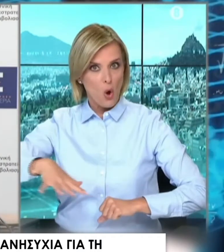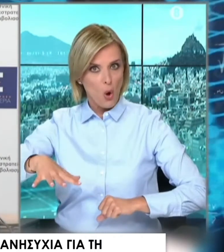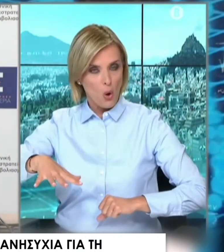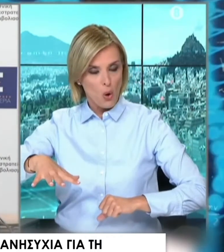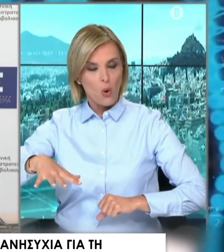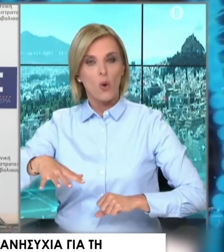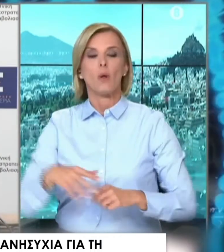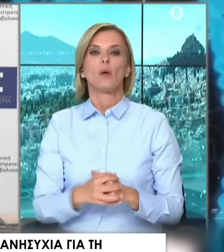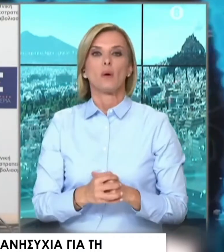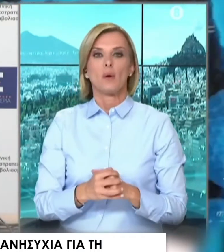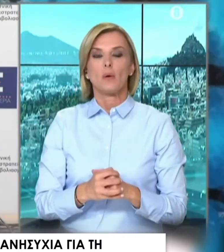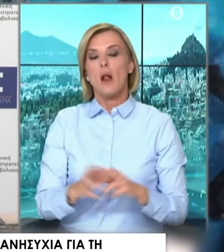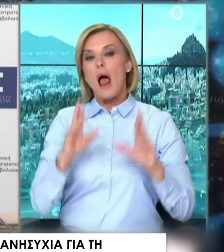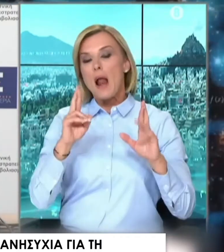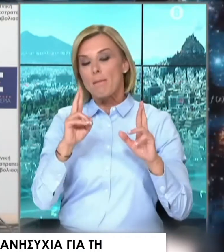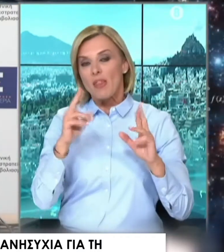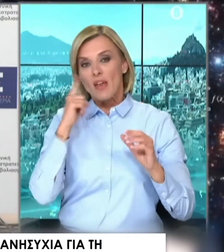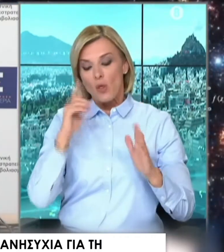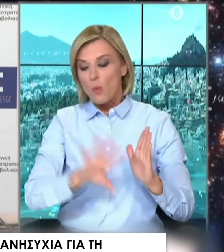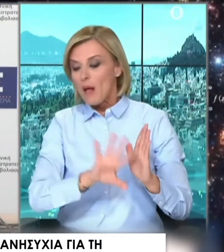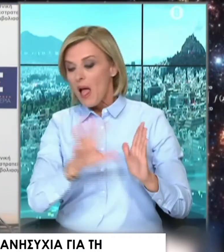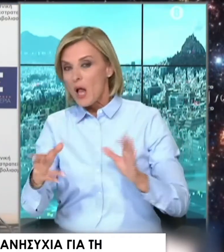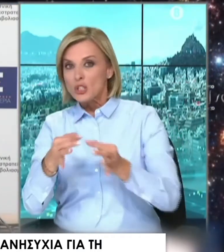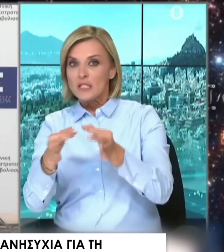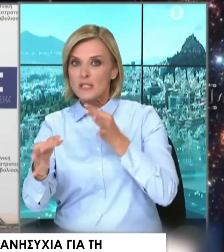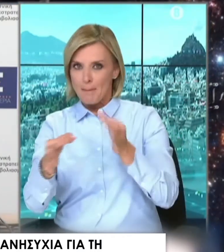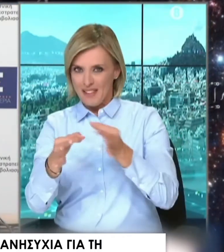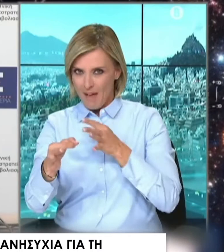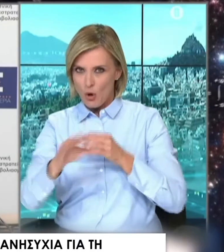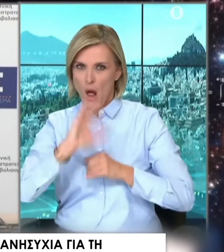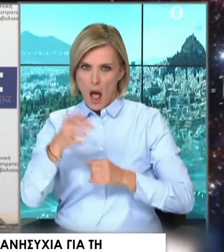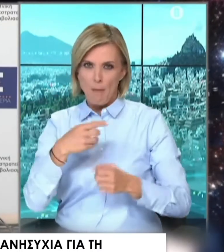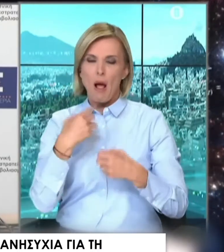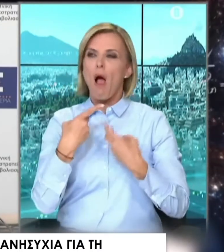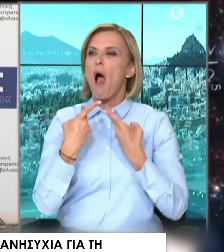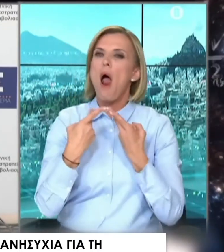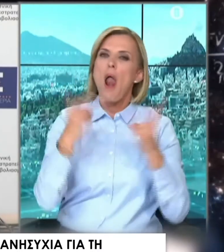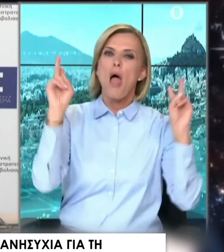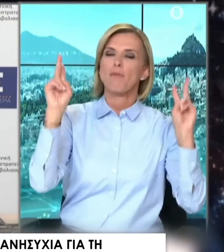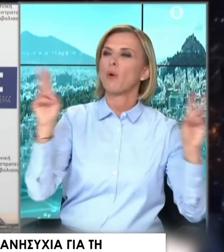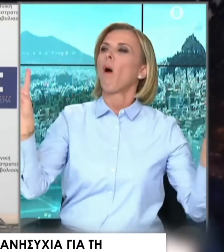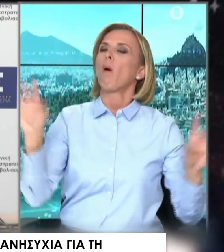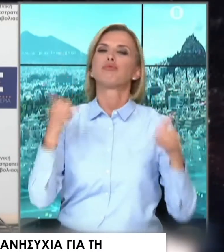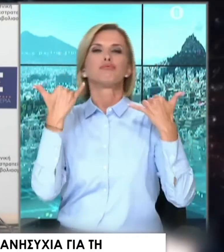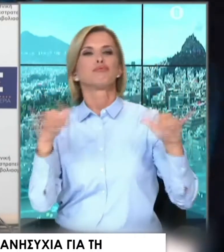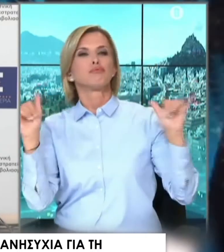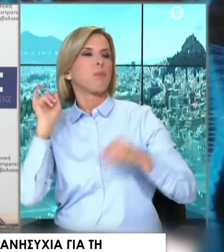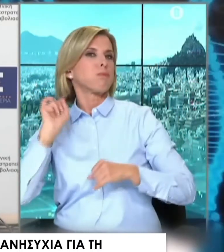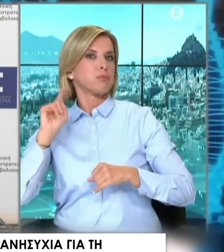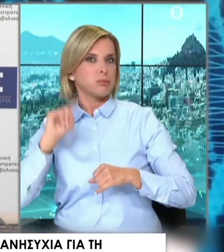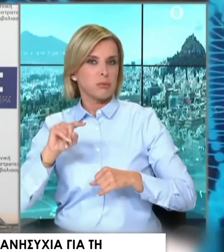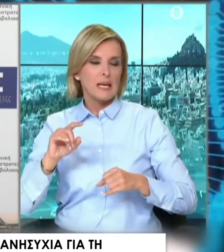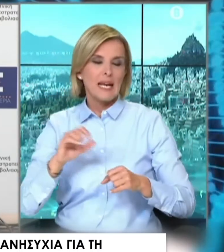περιοριστικών μέτρων μέχρι το Σεπτέμβριο θα είχε σαν αποτέλεσμα τη δραματική αύξηση των κορισμάτων μέσα στο καλοκαίρι. Με άλλα